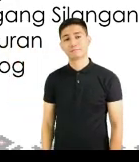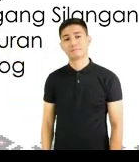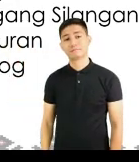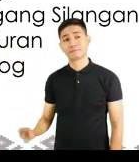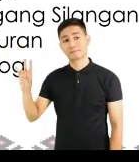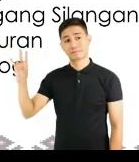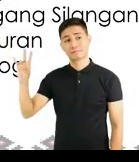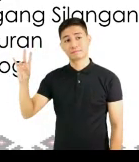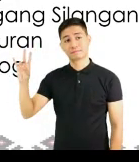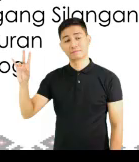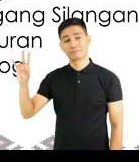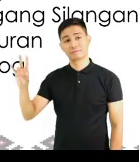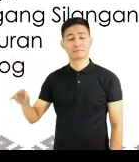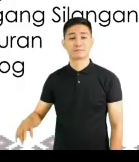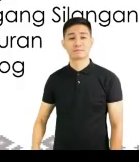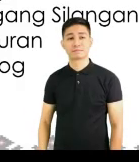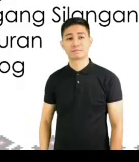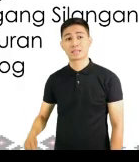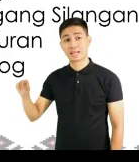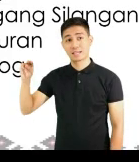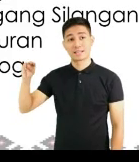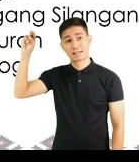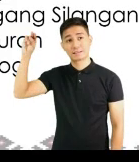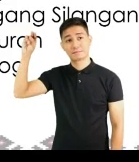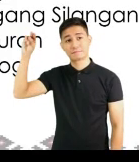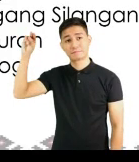Ikapito, hilaga.